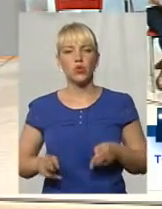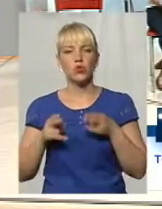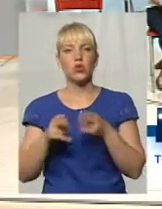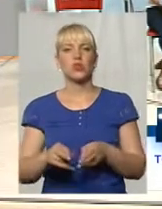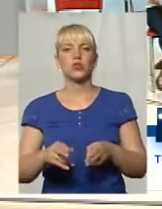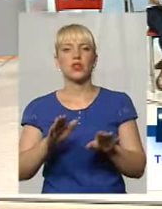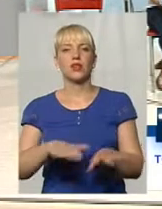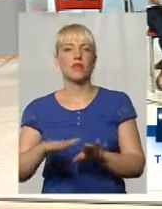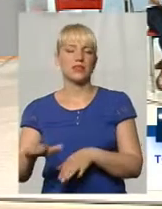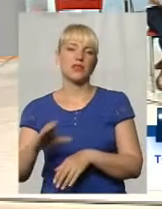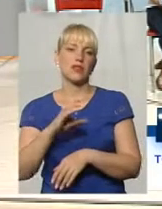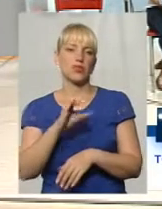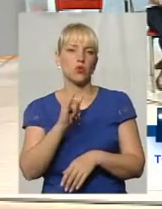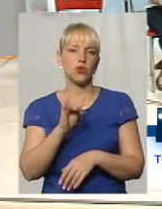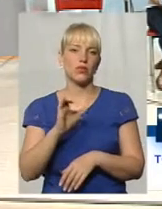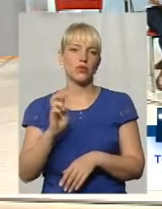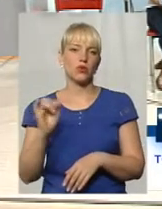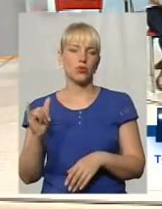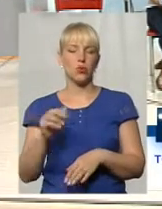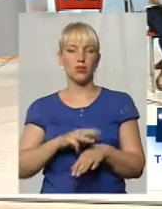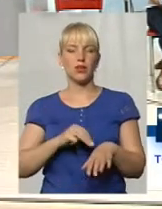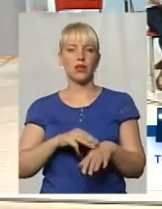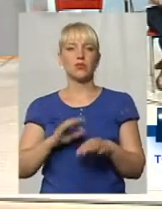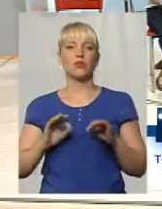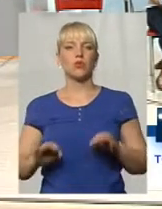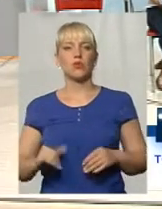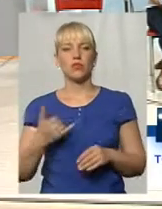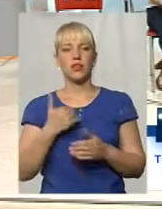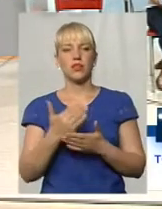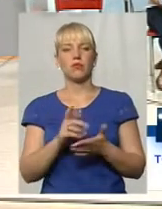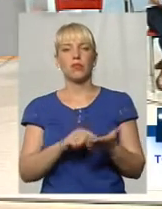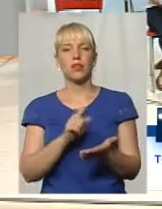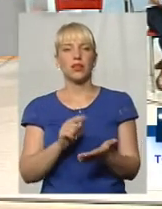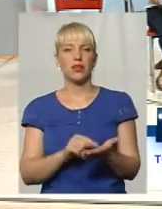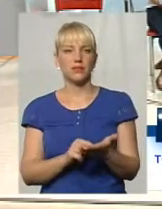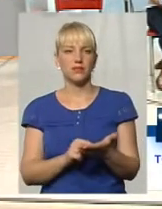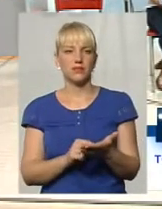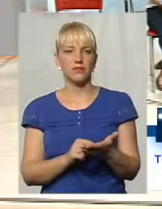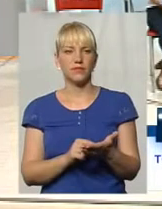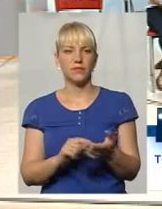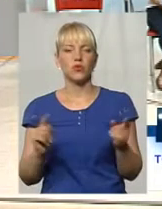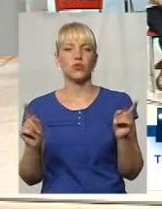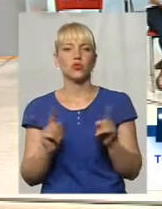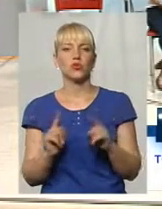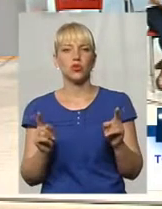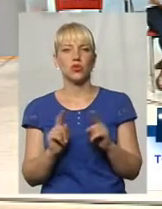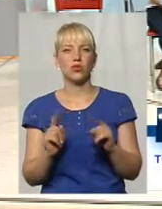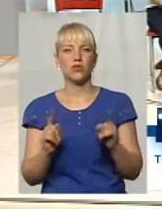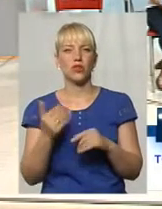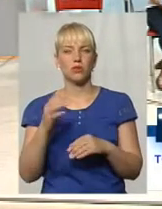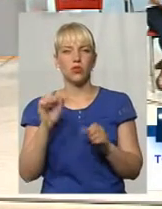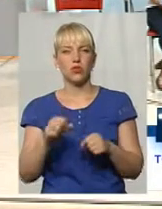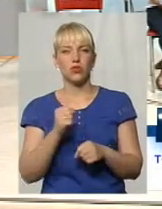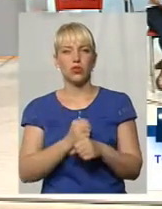місцевого УСБУ, міліції, прокуратури. то в мене не записані, що ви можете